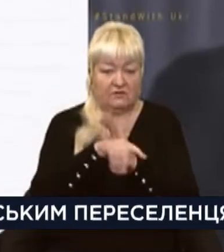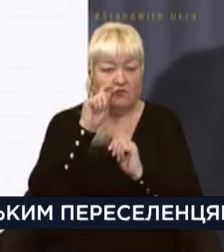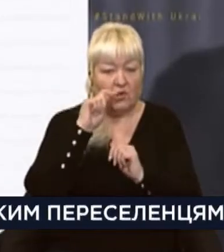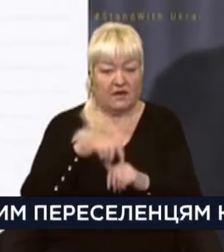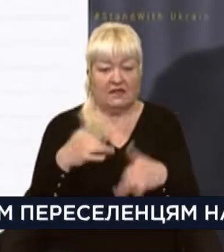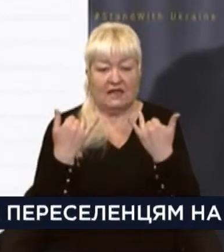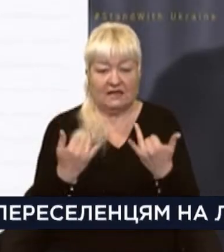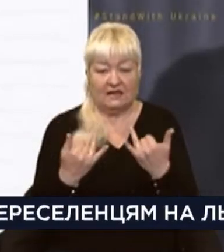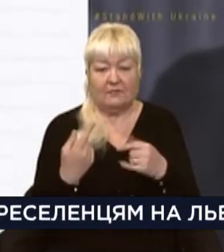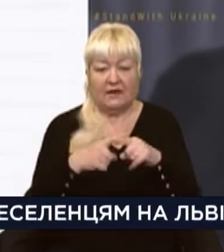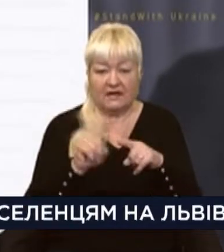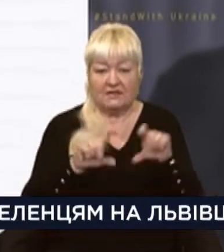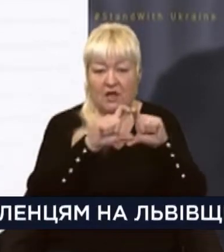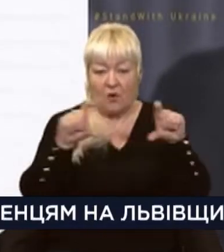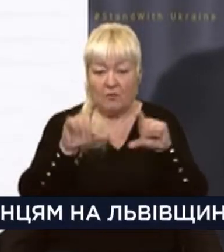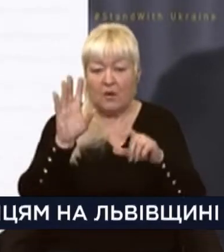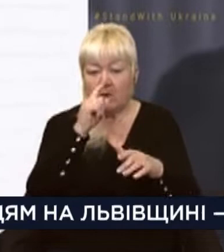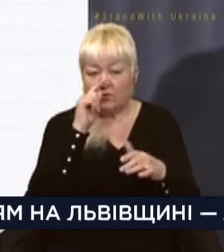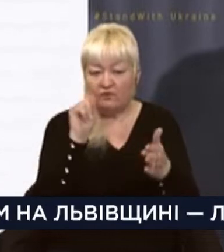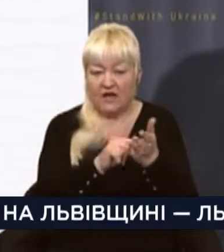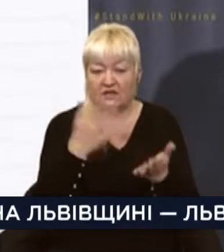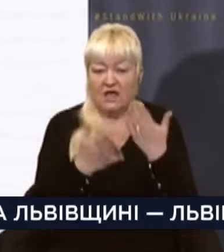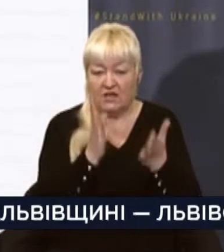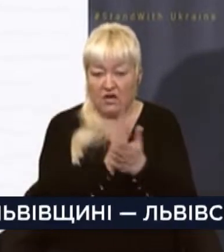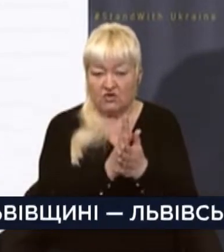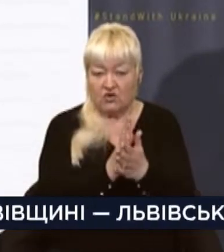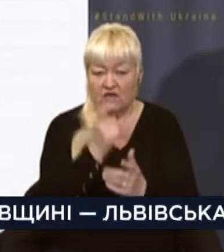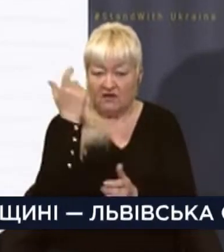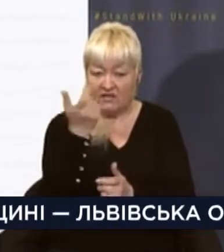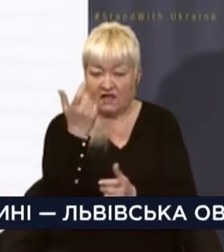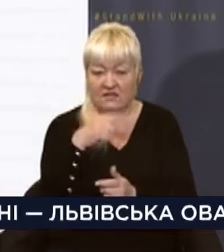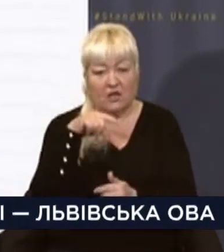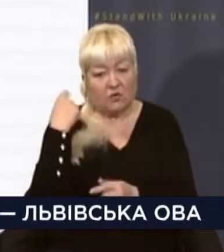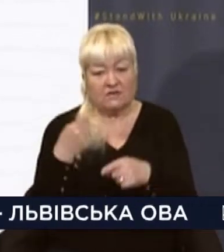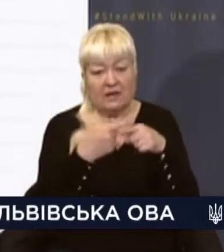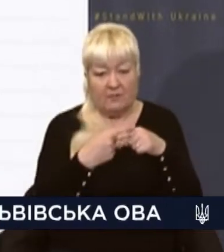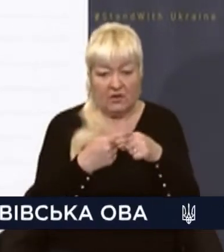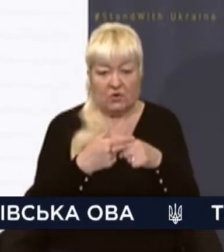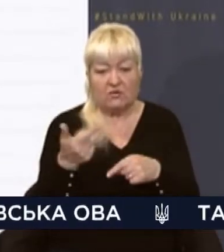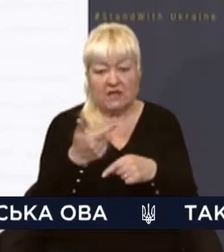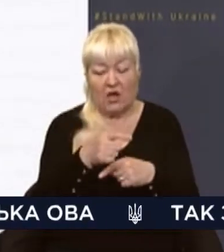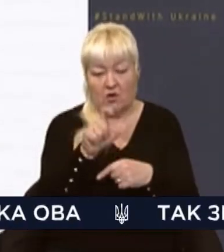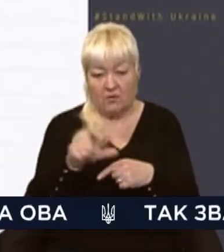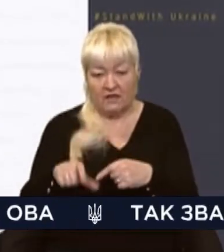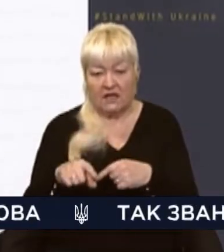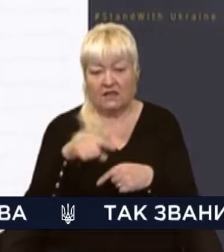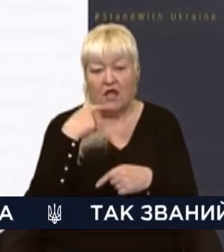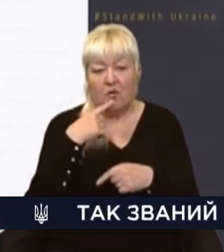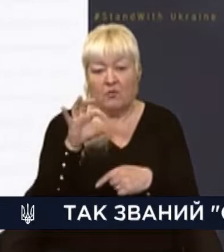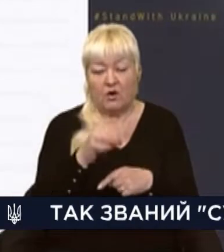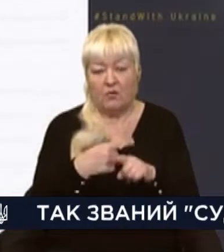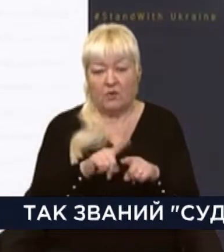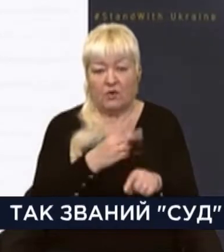компанії на OpenData будуть вказувати, якщо серед власників є російські чи білоруські громадяни. Поговоримо про цю